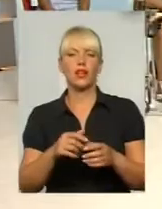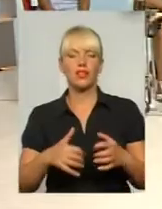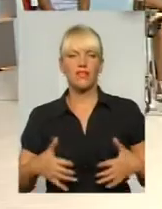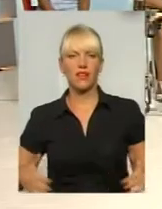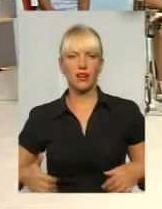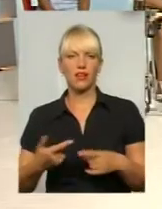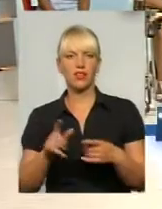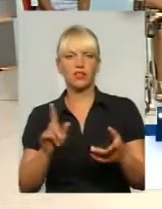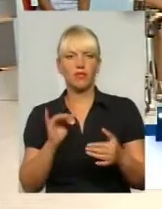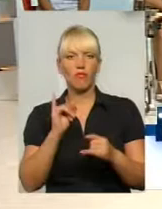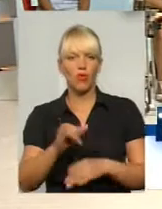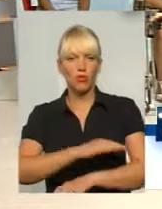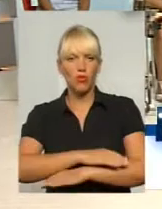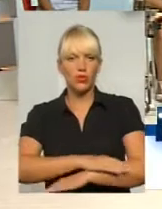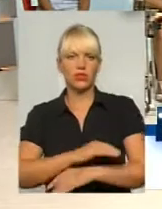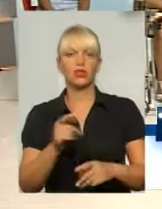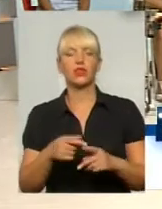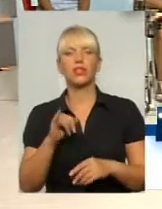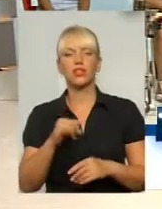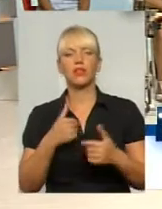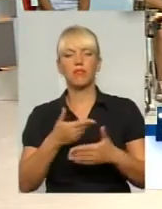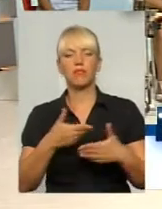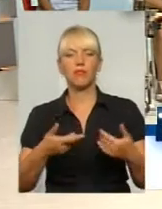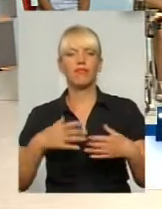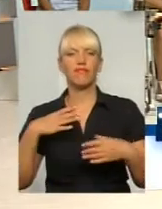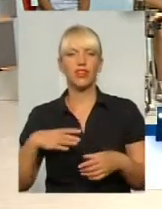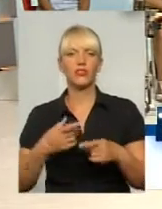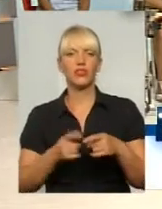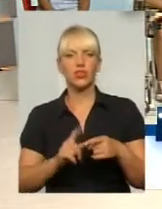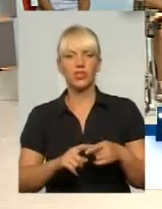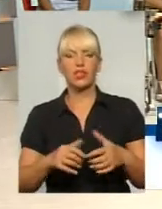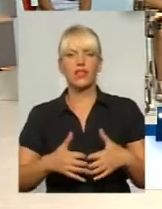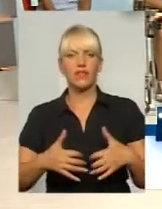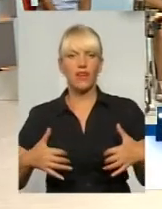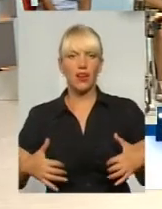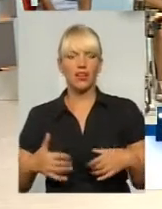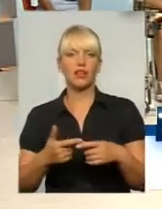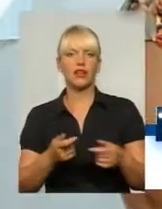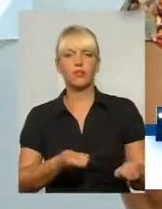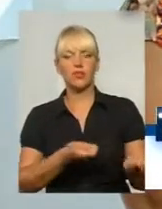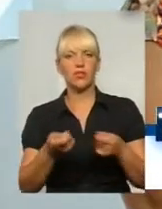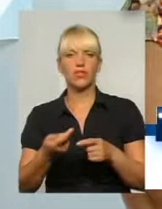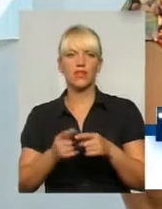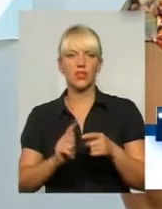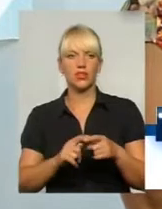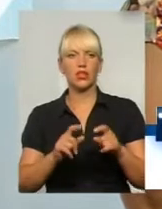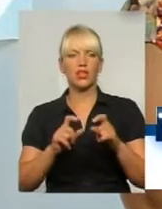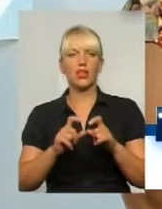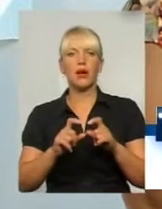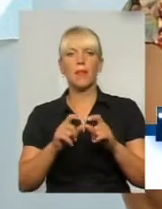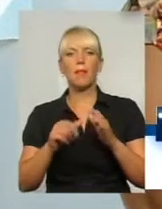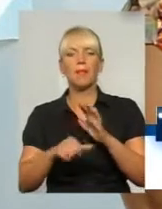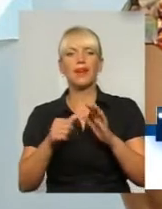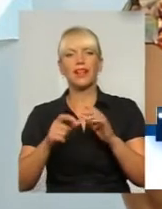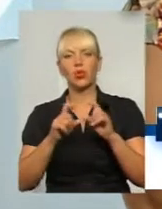неадекватну. Тому ми винуждені цих тварин, як то кажуть, ввести той притулок, стерилізатор, і вони там знаходяться. І чекають того часу, коли